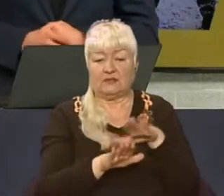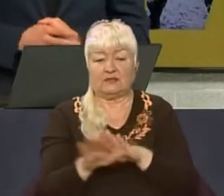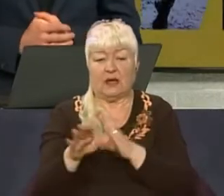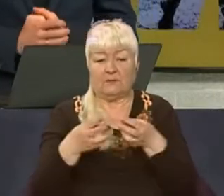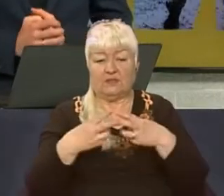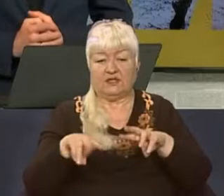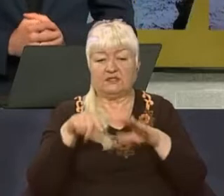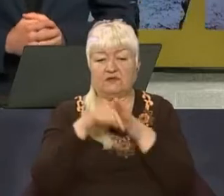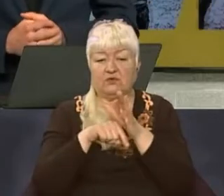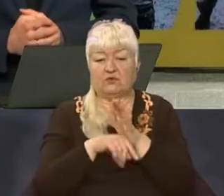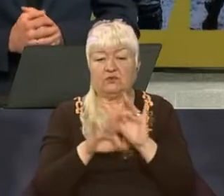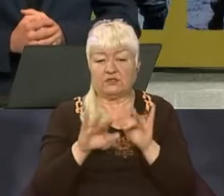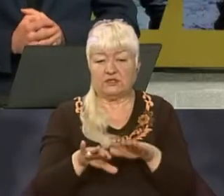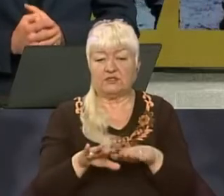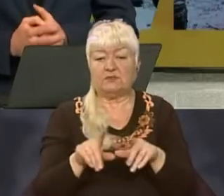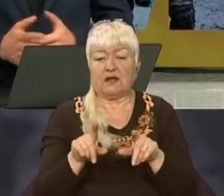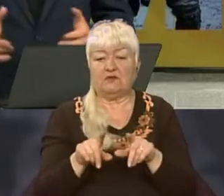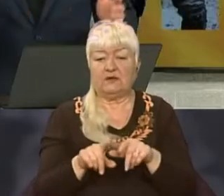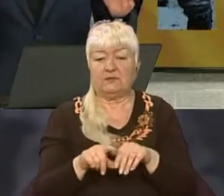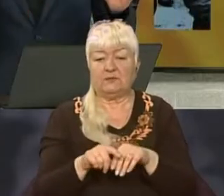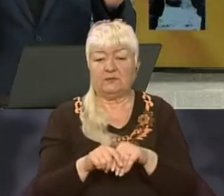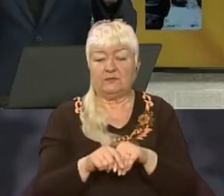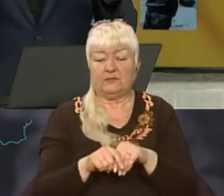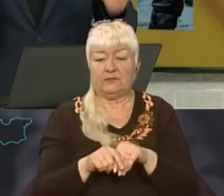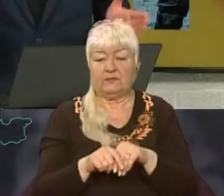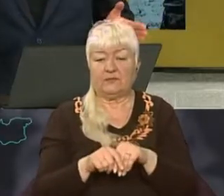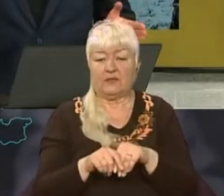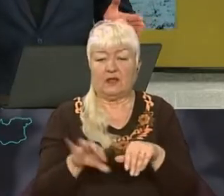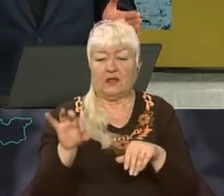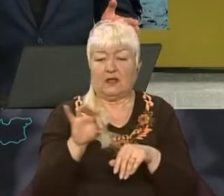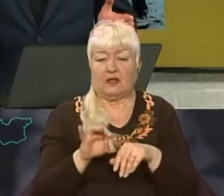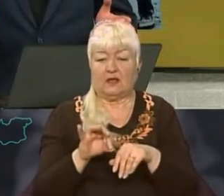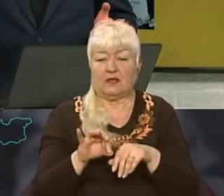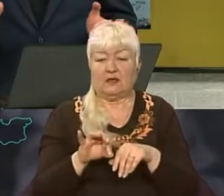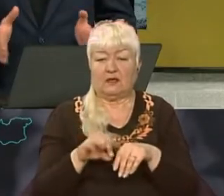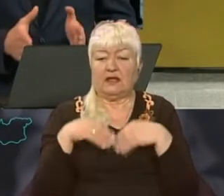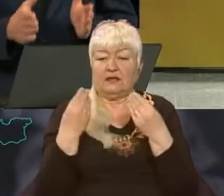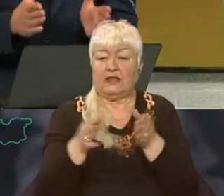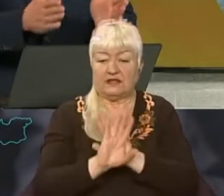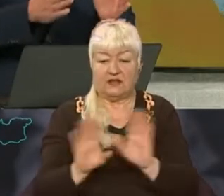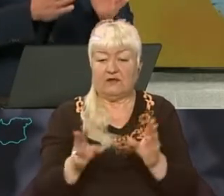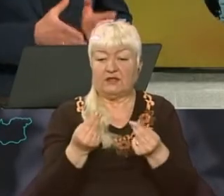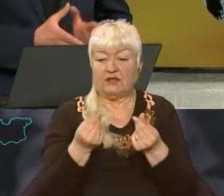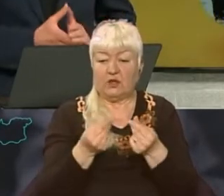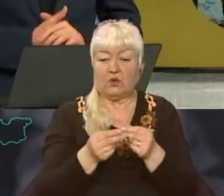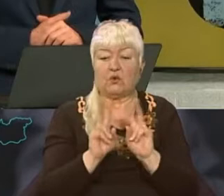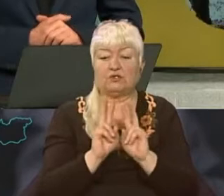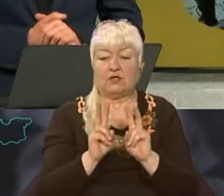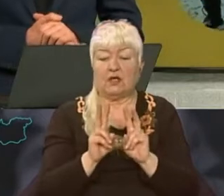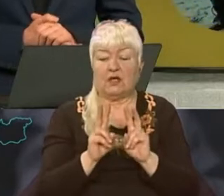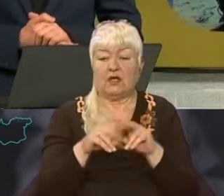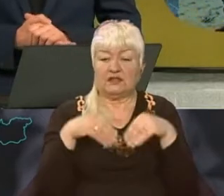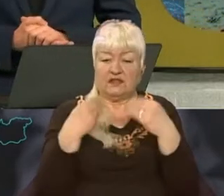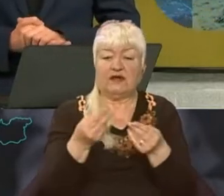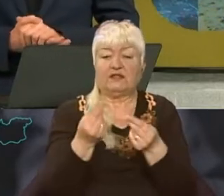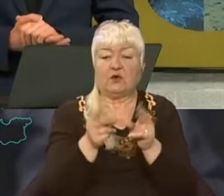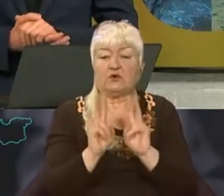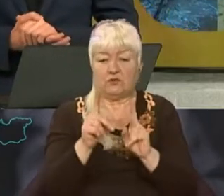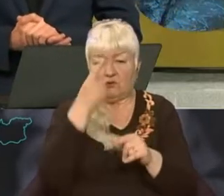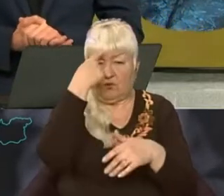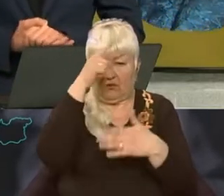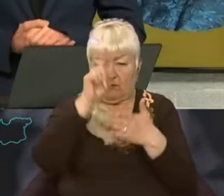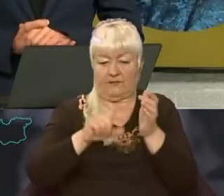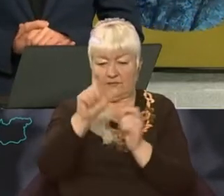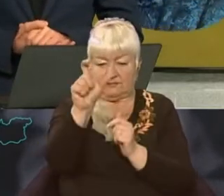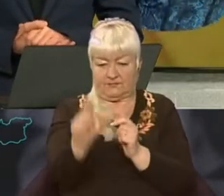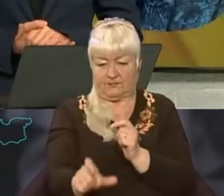впевнений, що пан Єнін також долучиться до цього заклика, надавайте гроші тим, кого ви впевнені. Думаю,